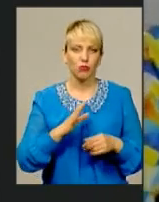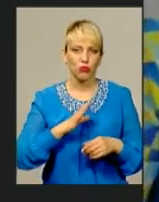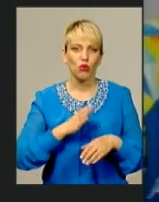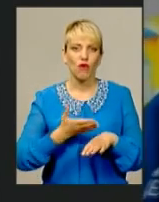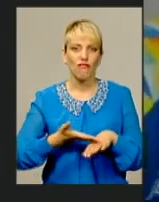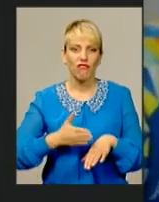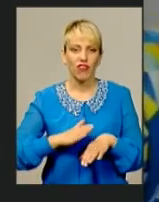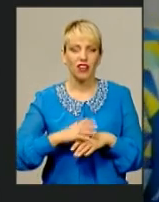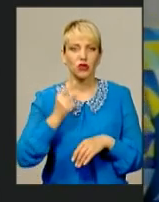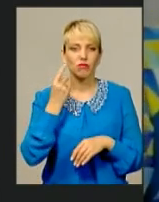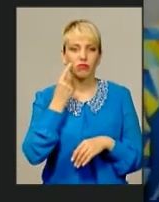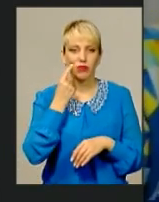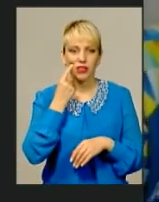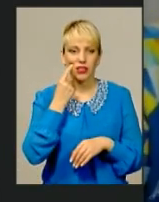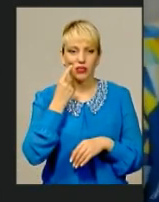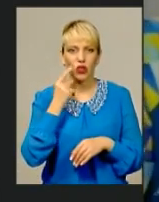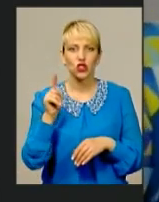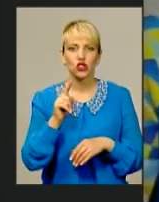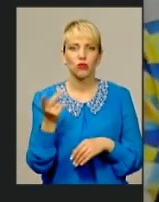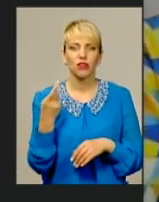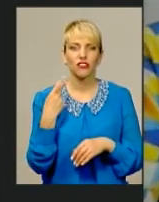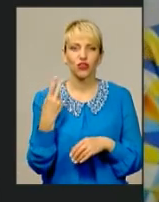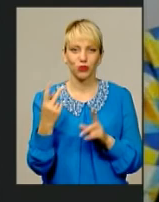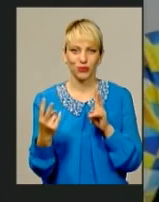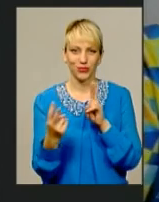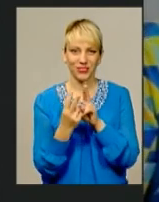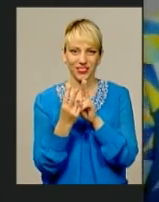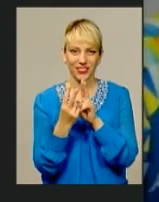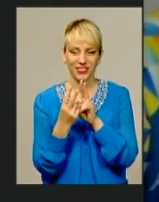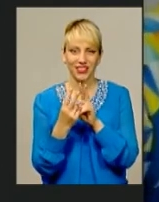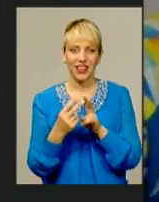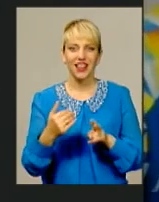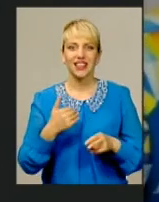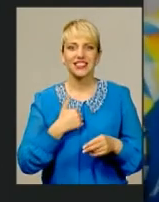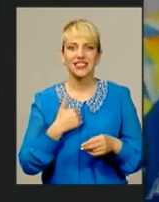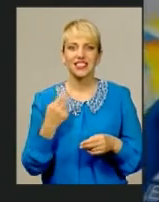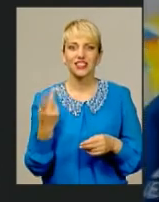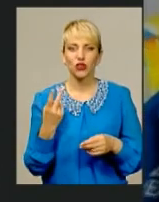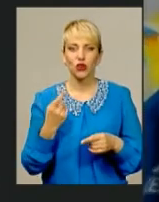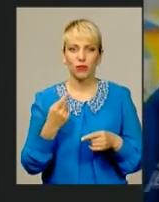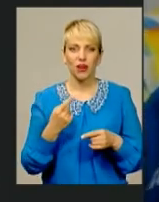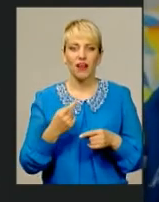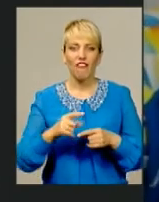Дуже прикро, що ми разом зустрілися. Адже ми хотіли зустрітися в фіналі, а не вхід піснярка.